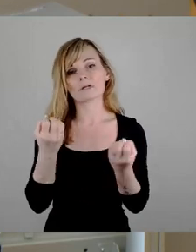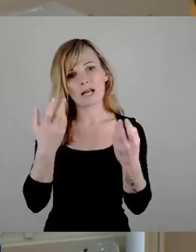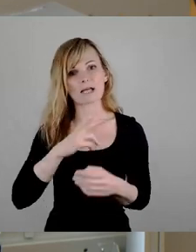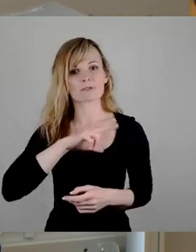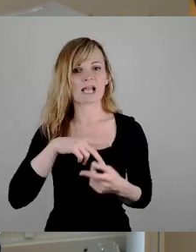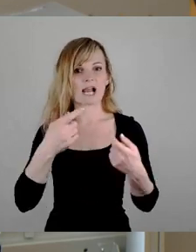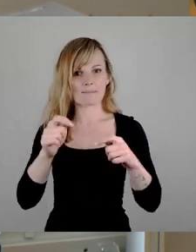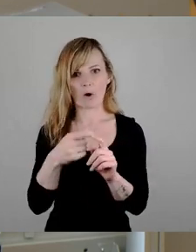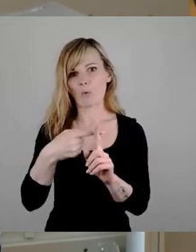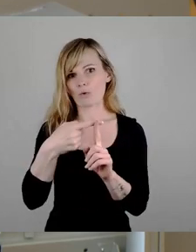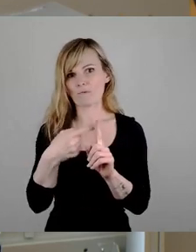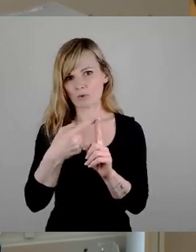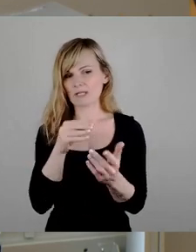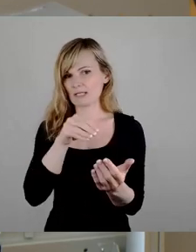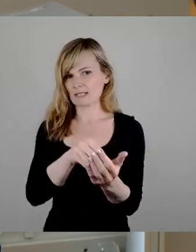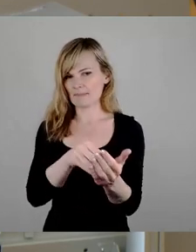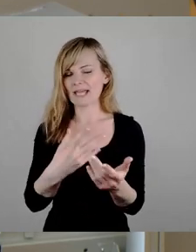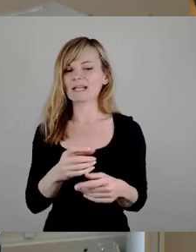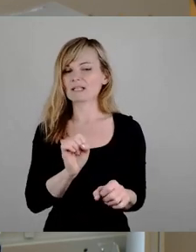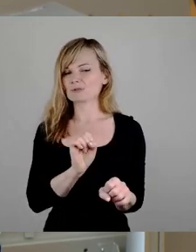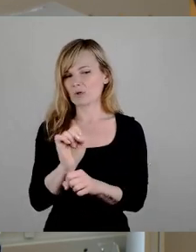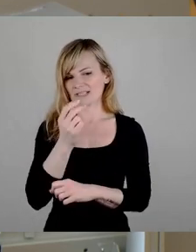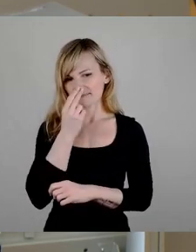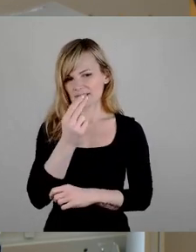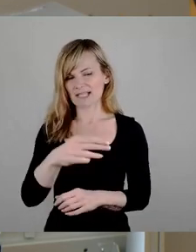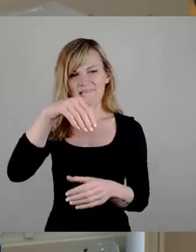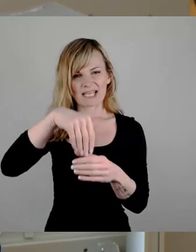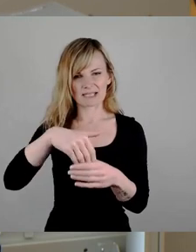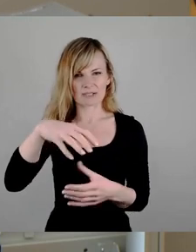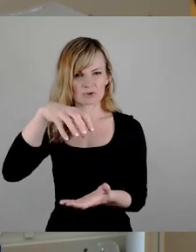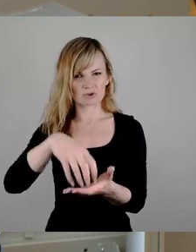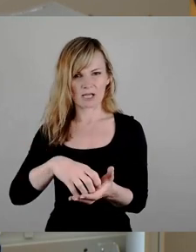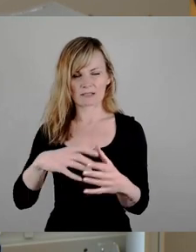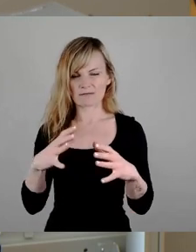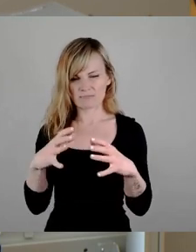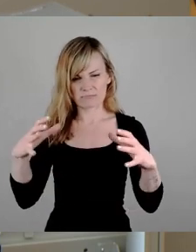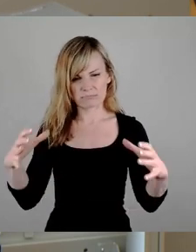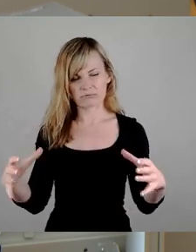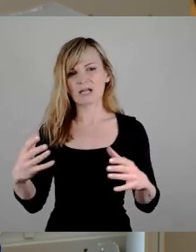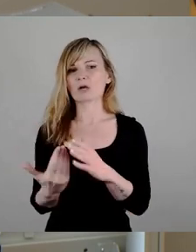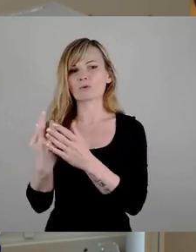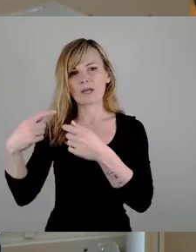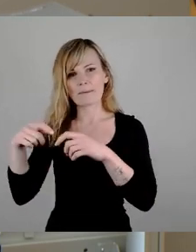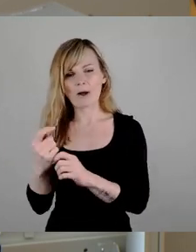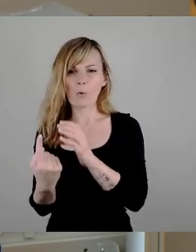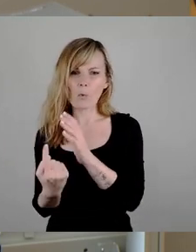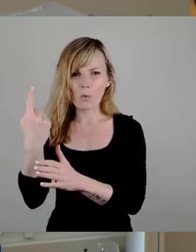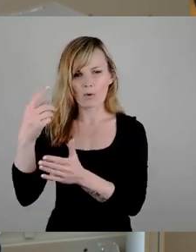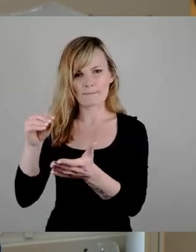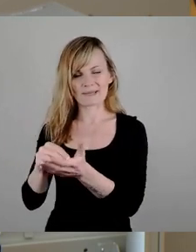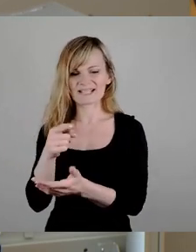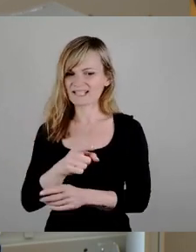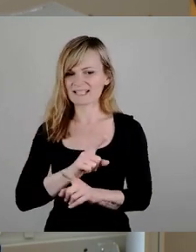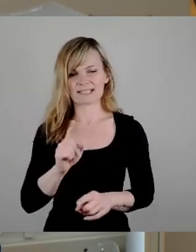trotzdem erscheint uns das bei einem so innerstädtischen Areal und bei der aktuellen Mietpreisentwicklung im Neubau nicht ausreichen. Wir müssen da tatsächlich